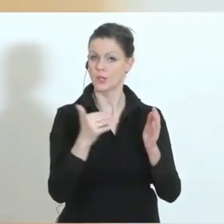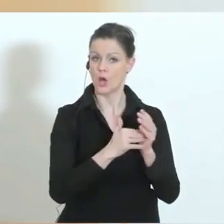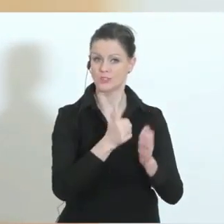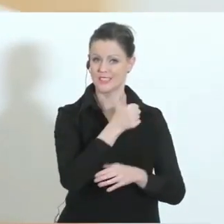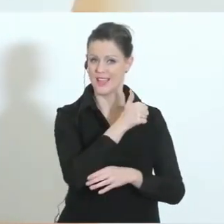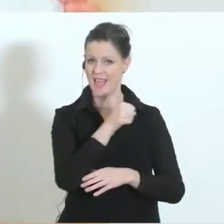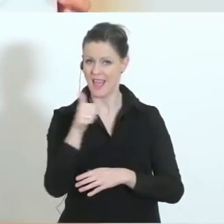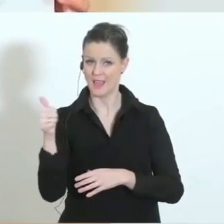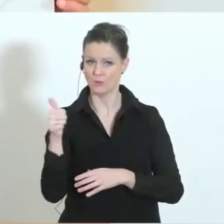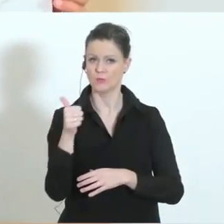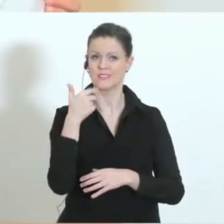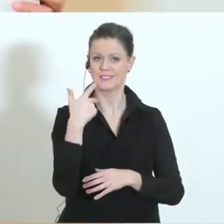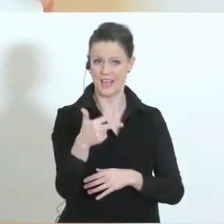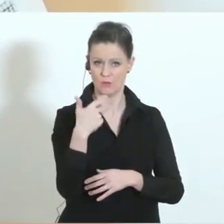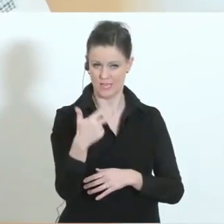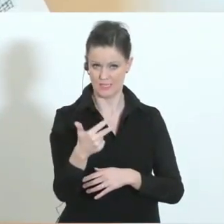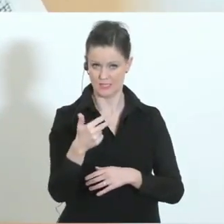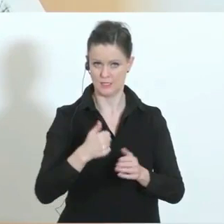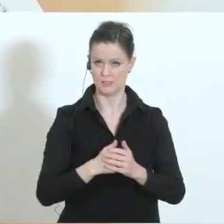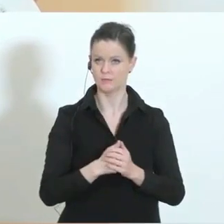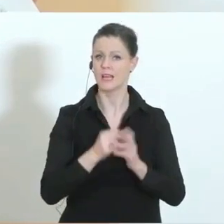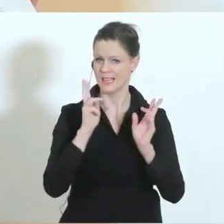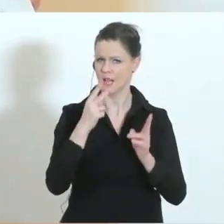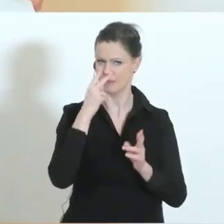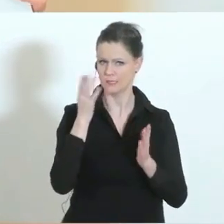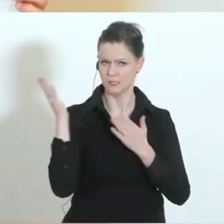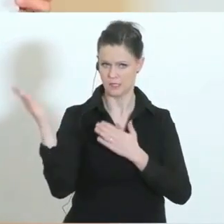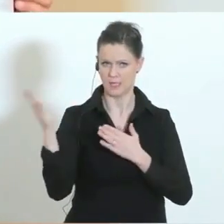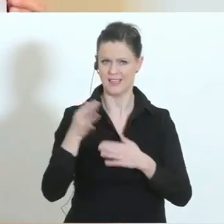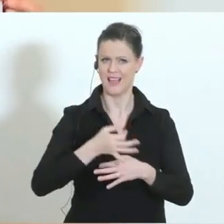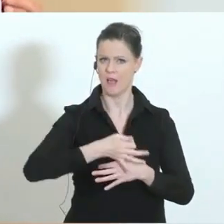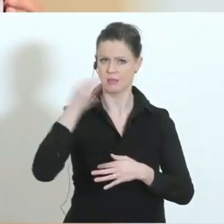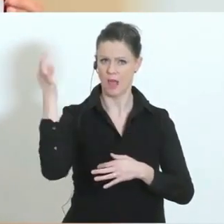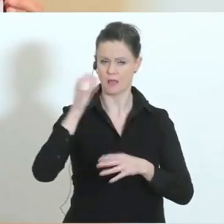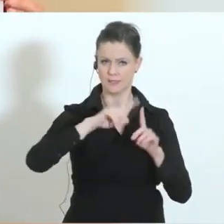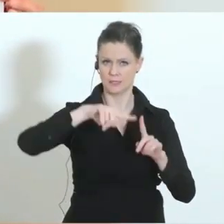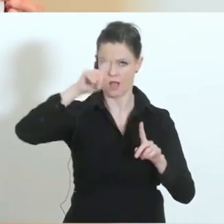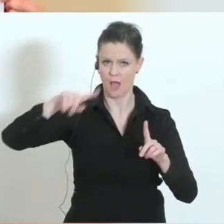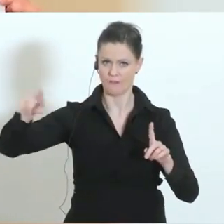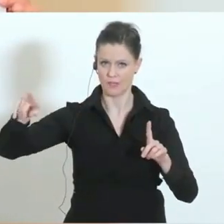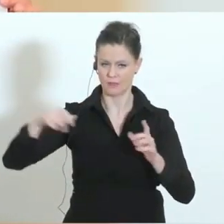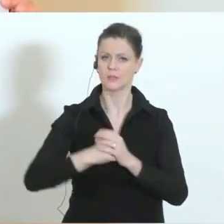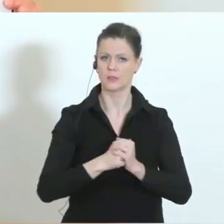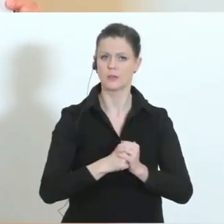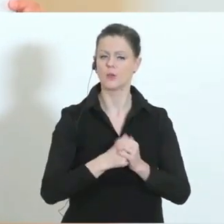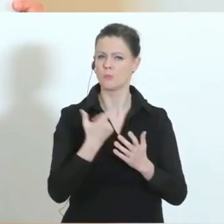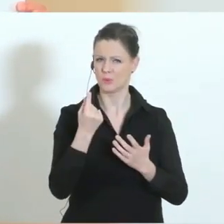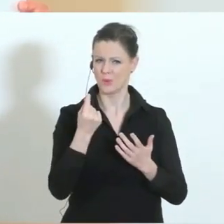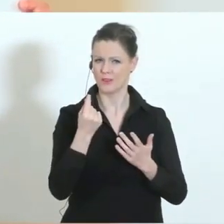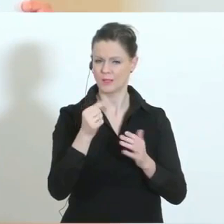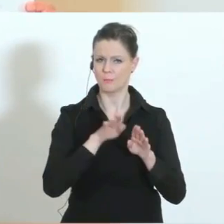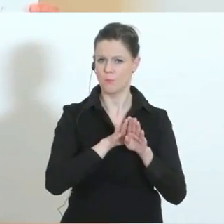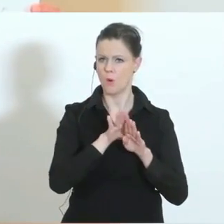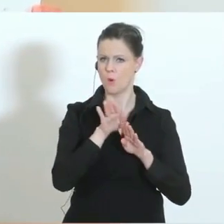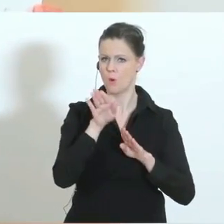.132. Sie sehen hier die Tagesgrafik, die entsprechende Steigerung der